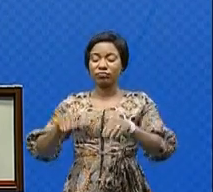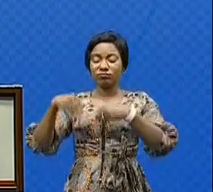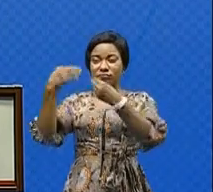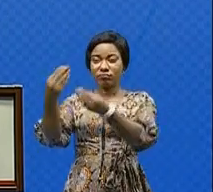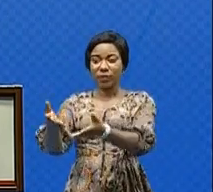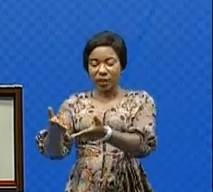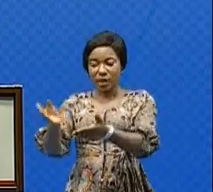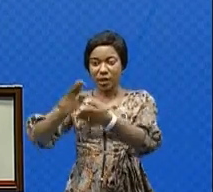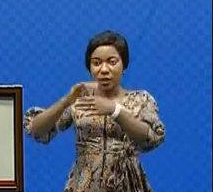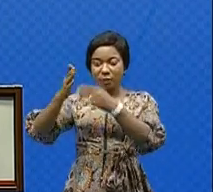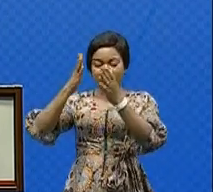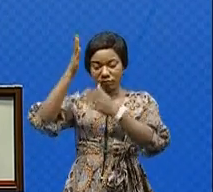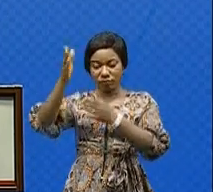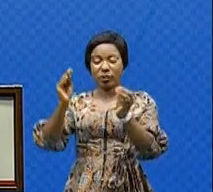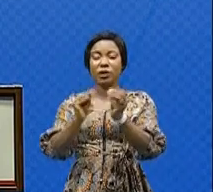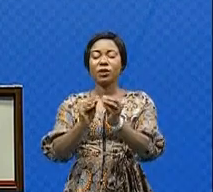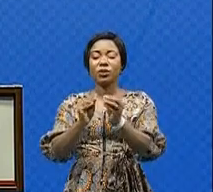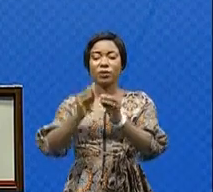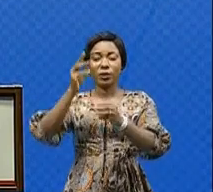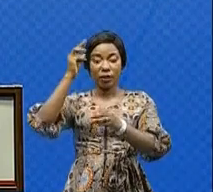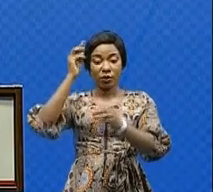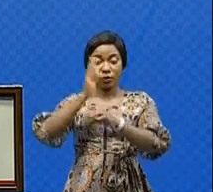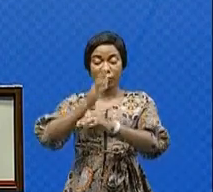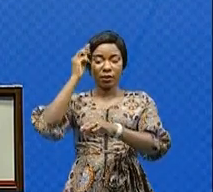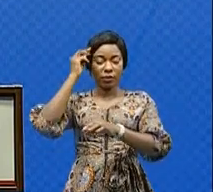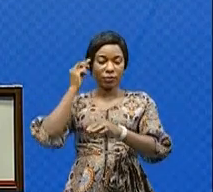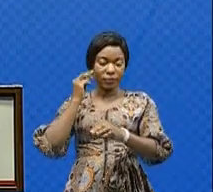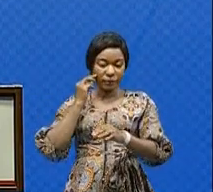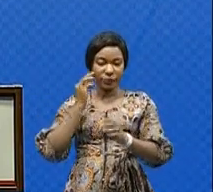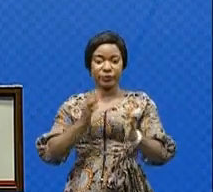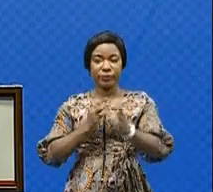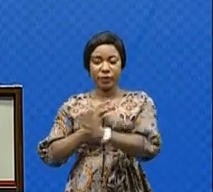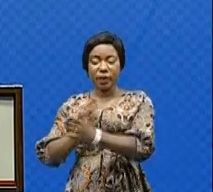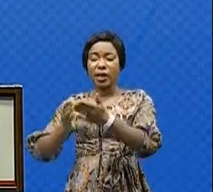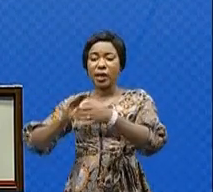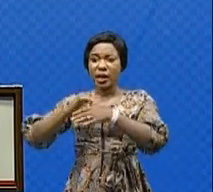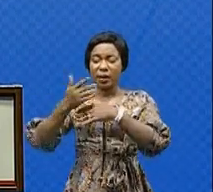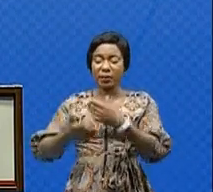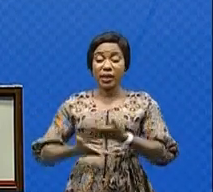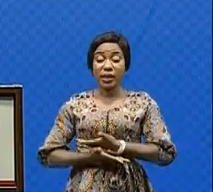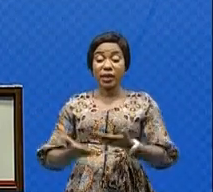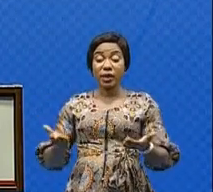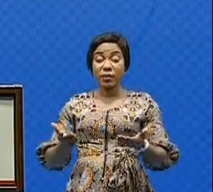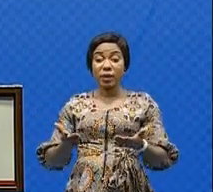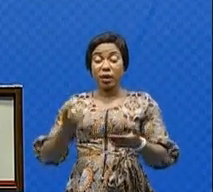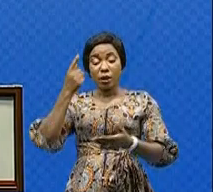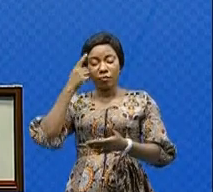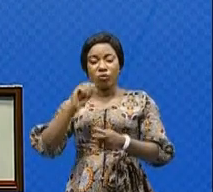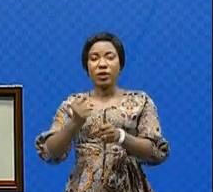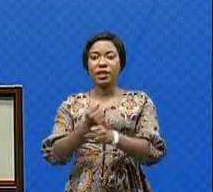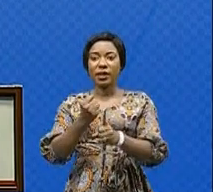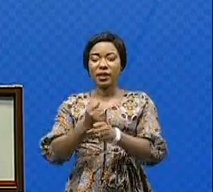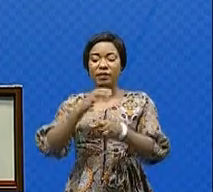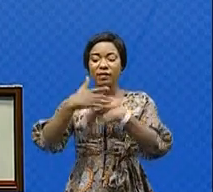délibérations du prochain conseil de ministre. S'agissant de la récurrence des grèves au sein de l'administration publique,